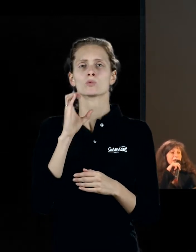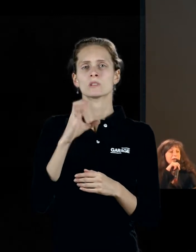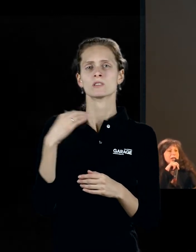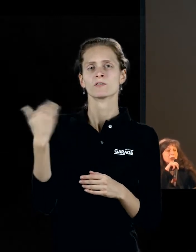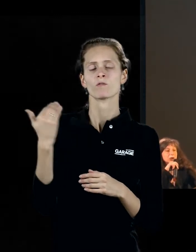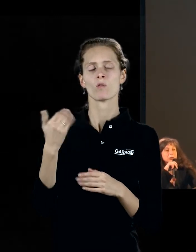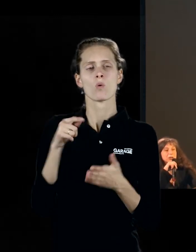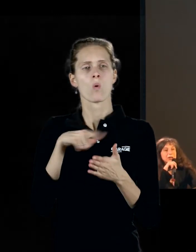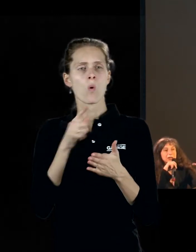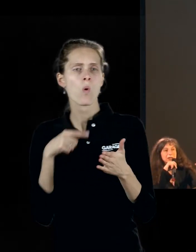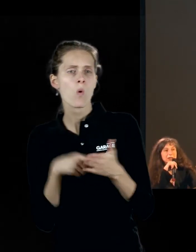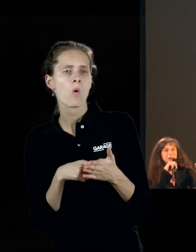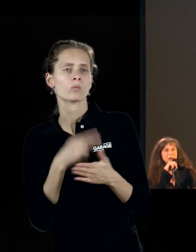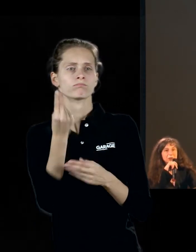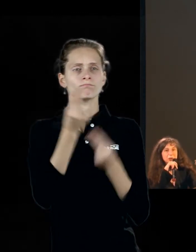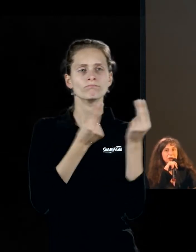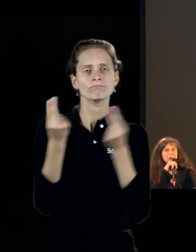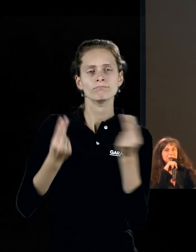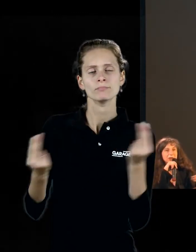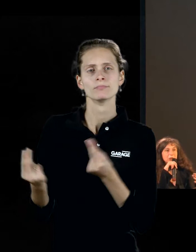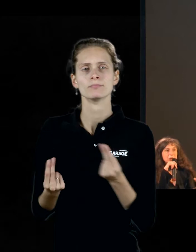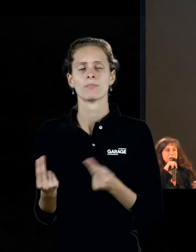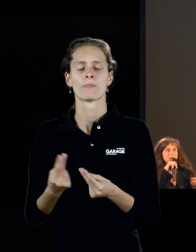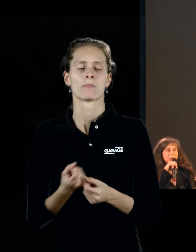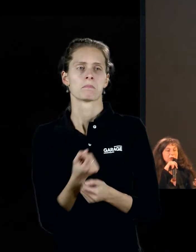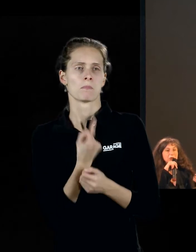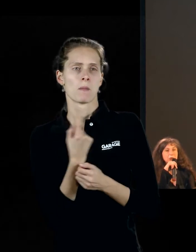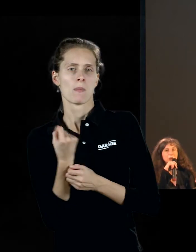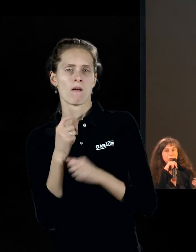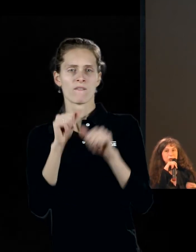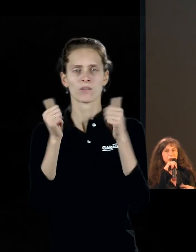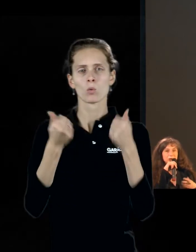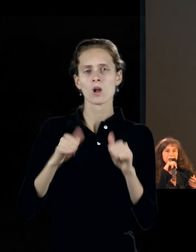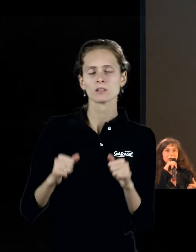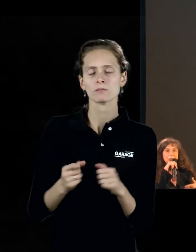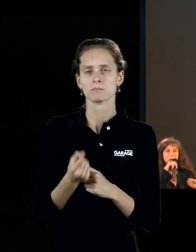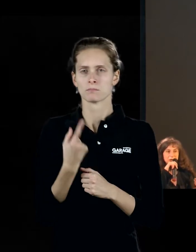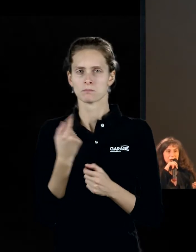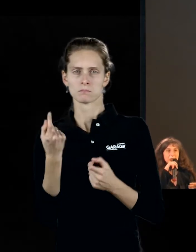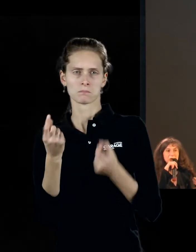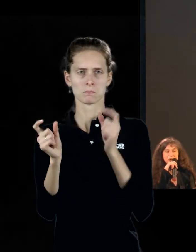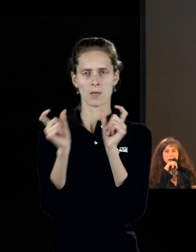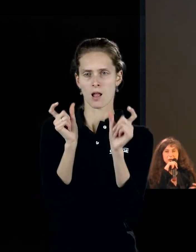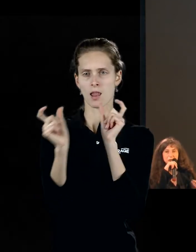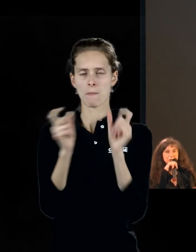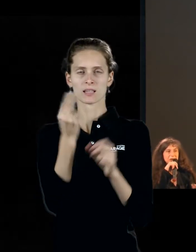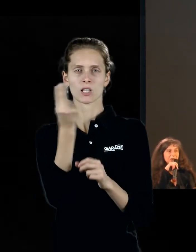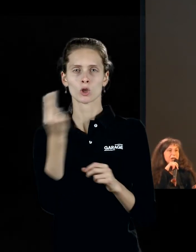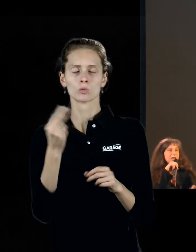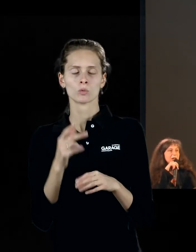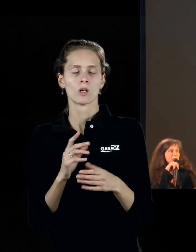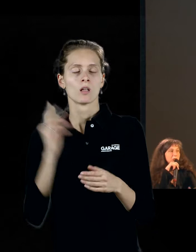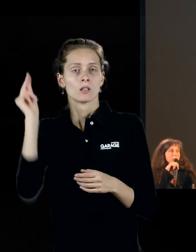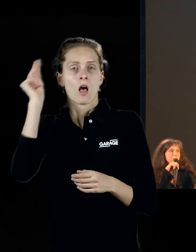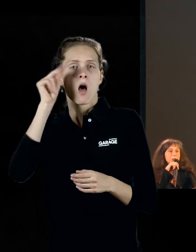на этой акварели. Уже появляется некий элемент фигуративности, который некий элемент рисунка, потому что, конечно, он прекрасно научился чувствовать